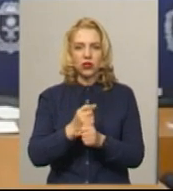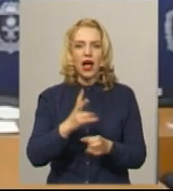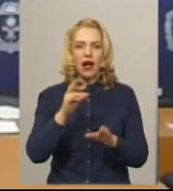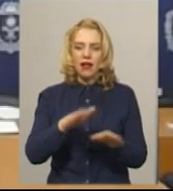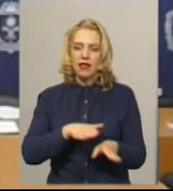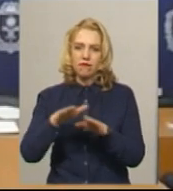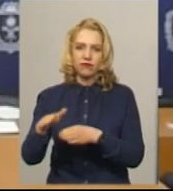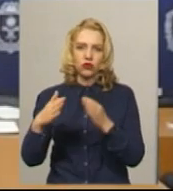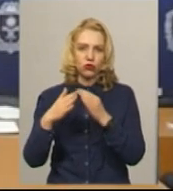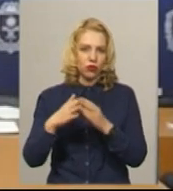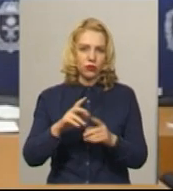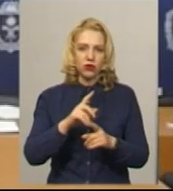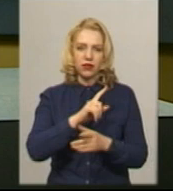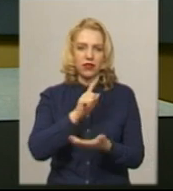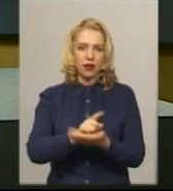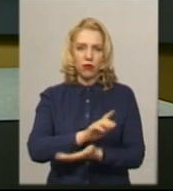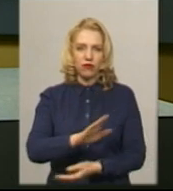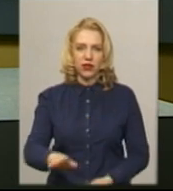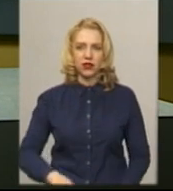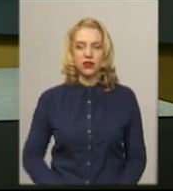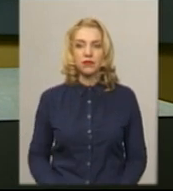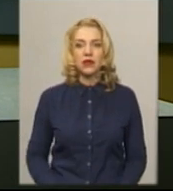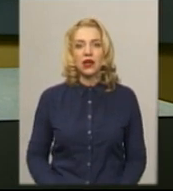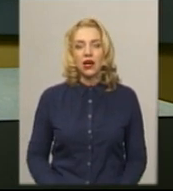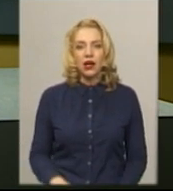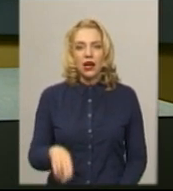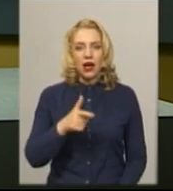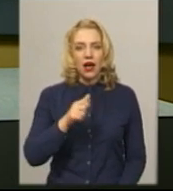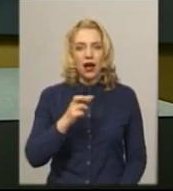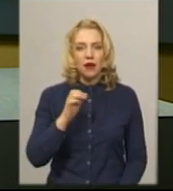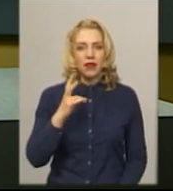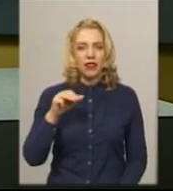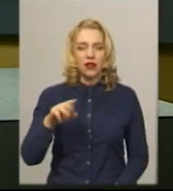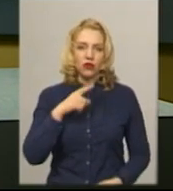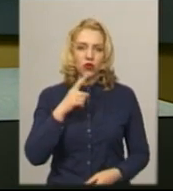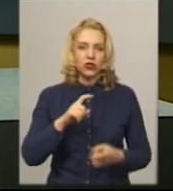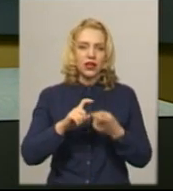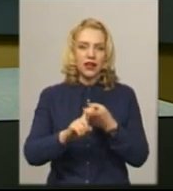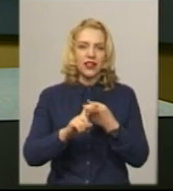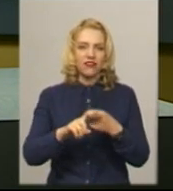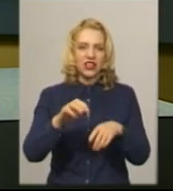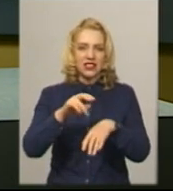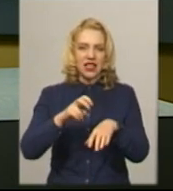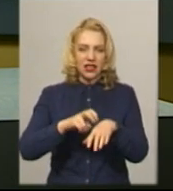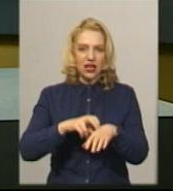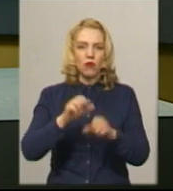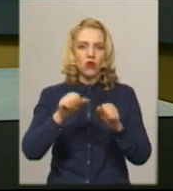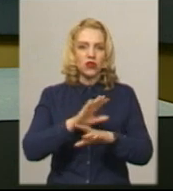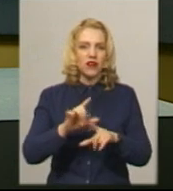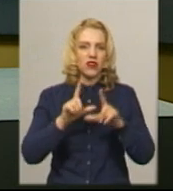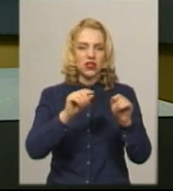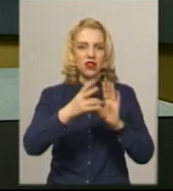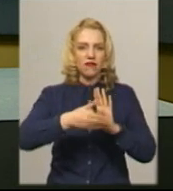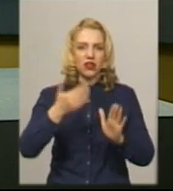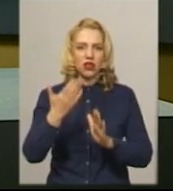повинен, це не є його обов'язком. Дмитро Габінет каже, лікарі-інфекціоністи можуть не виїжджати на виклики, якщо у